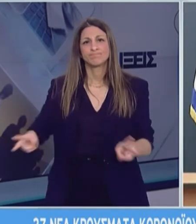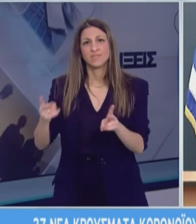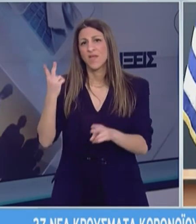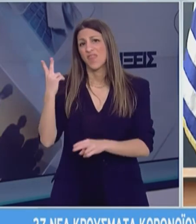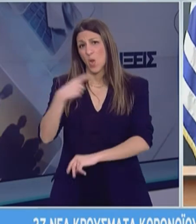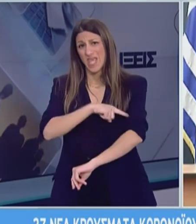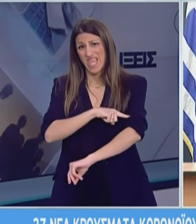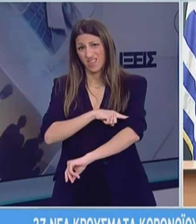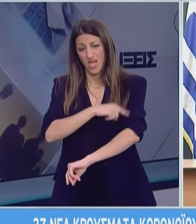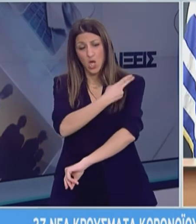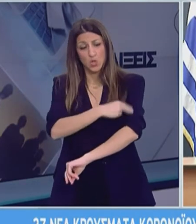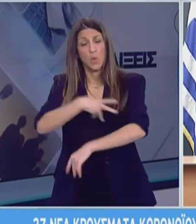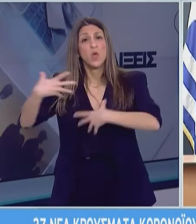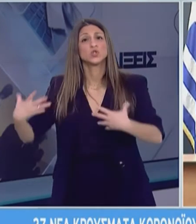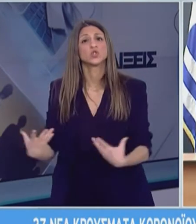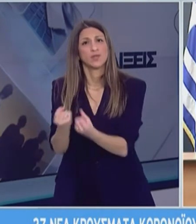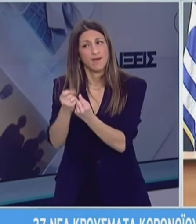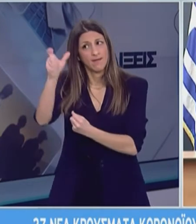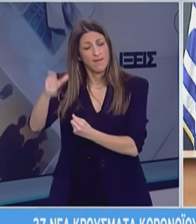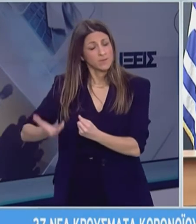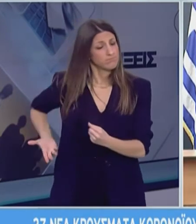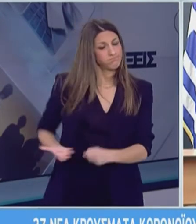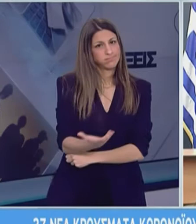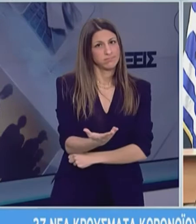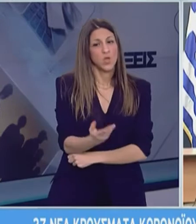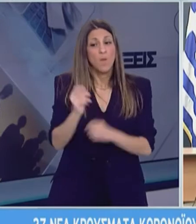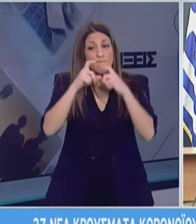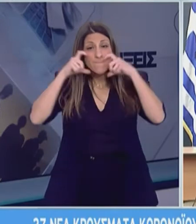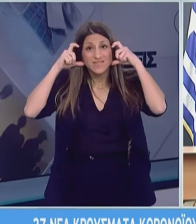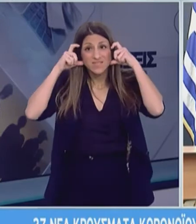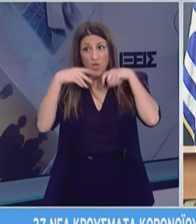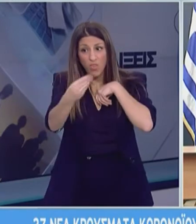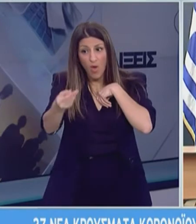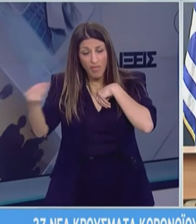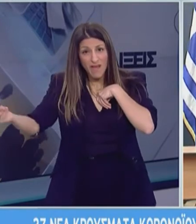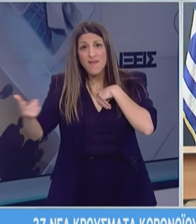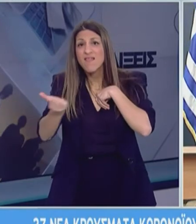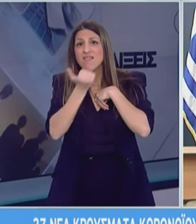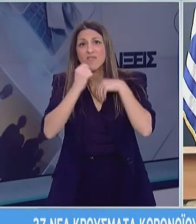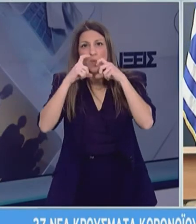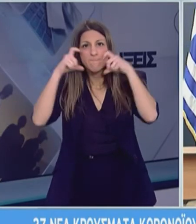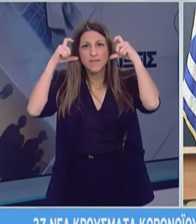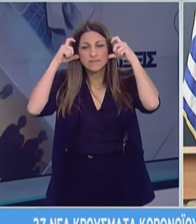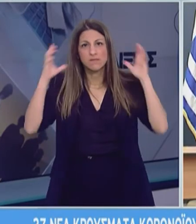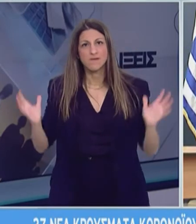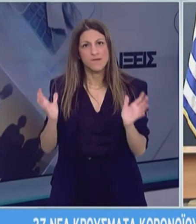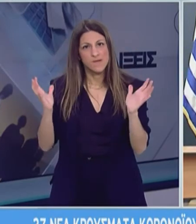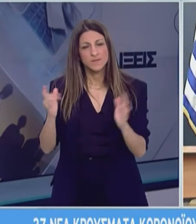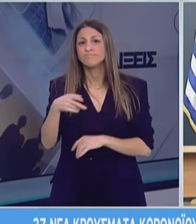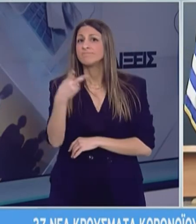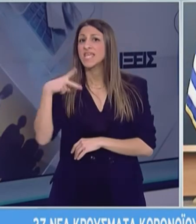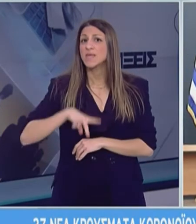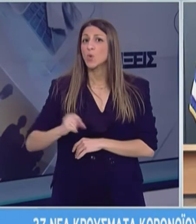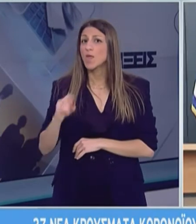έχουν καταγγείλει επωνήμος και εγγράφος ότι τους δόθηκαν προστατευτικές μάσκες οι οποίες δεν πληρούσαν τα κριτήρια που έπρεπε. Τι απαντά το Υπουργείο